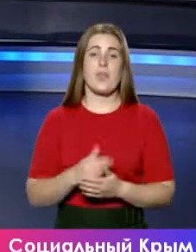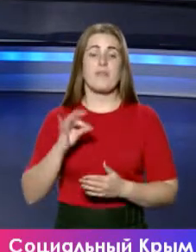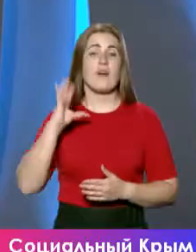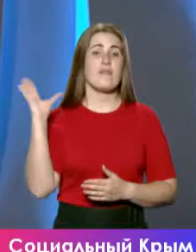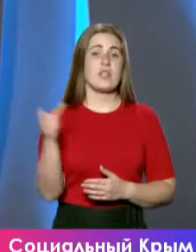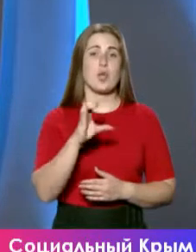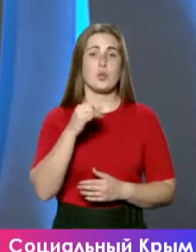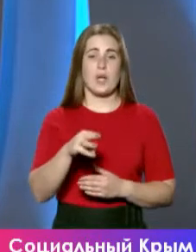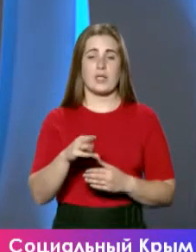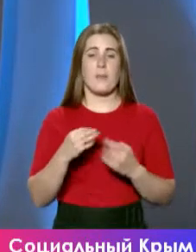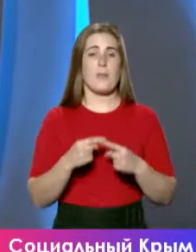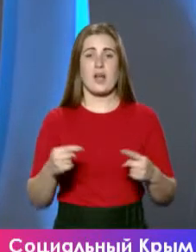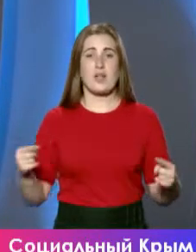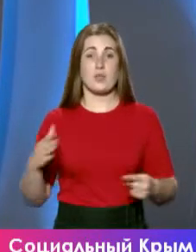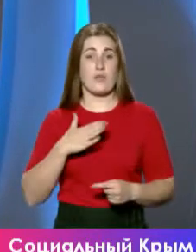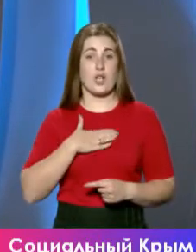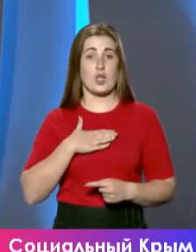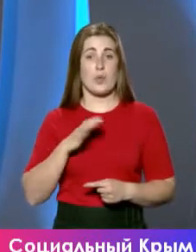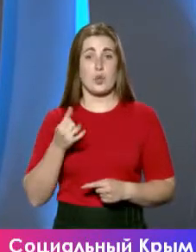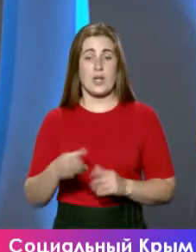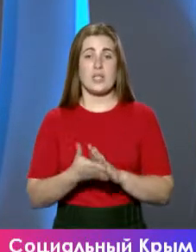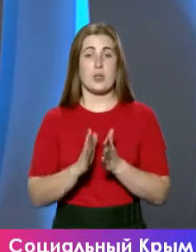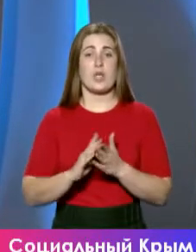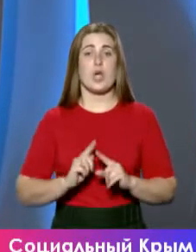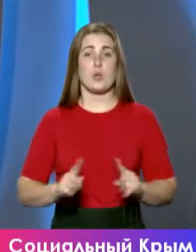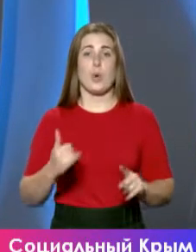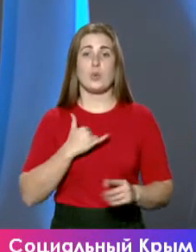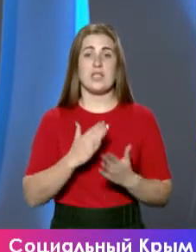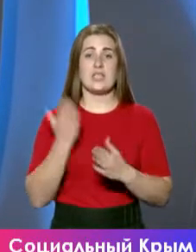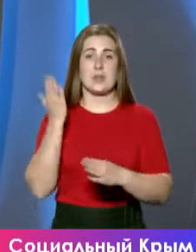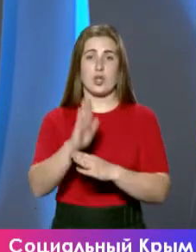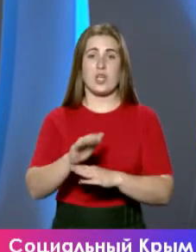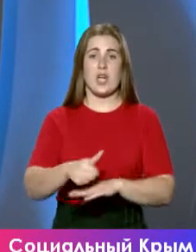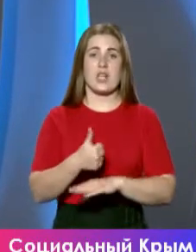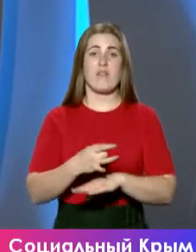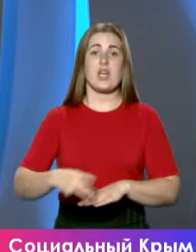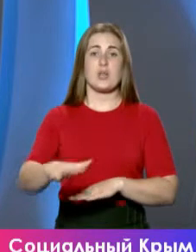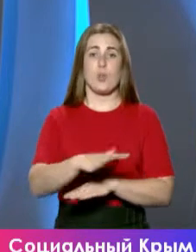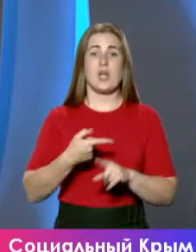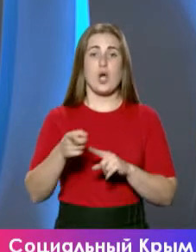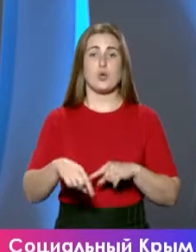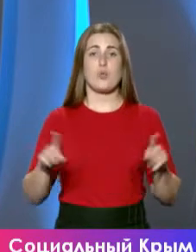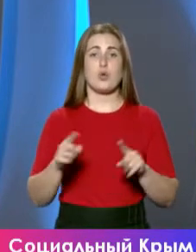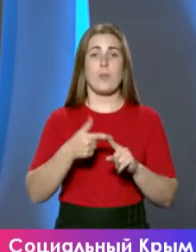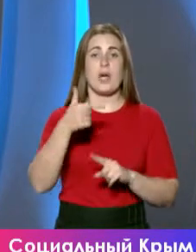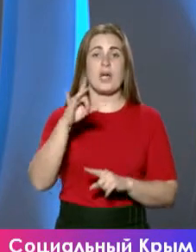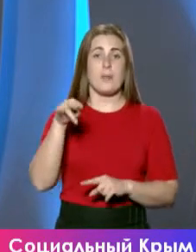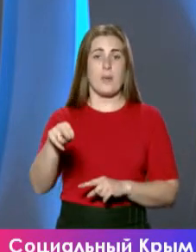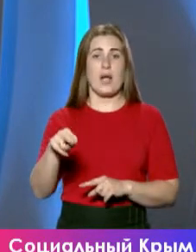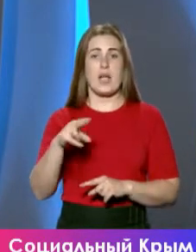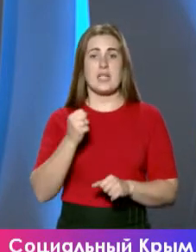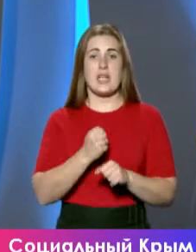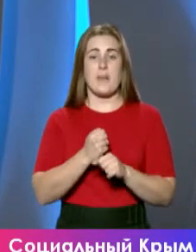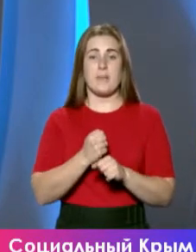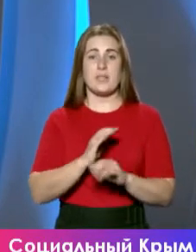субъектах по-разному. Но в нашем субъекте ситуация особая. У нас есть распоряжение главы республики о том, чтобы эти ГРП не подводить, как это